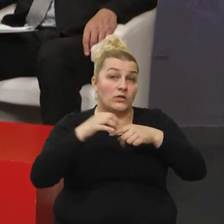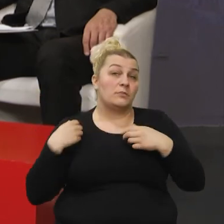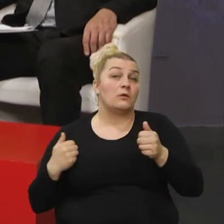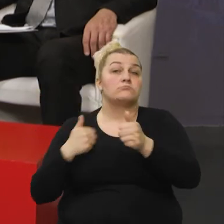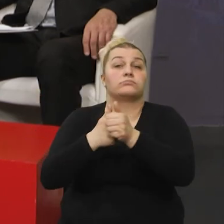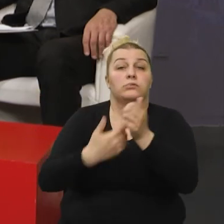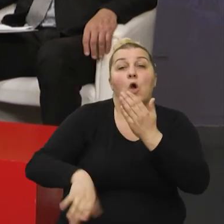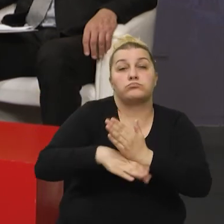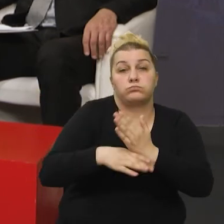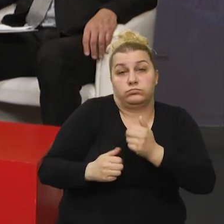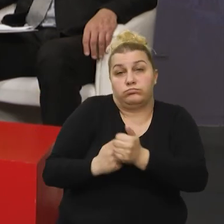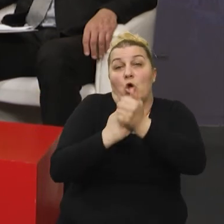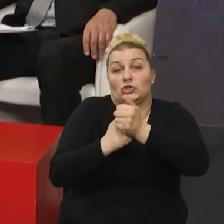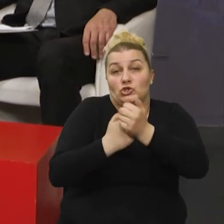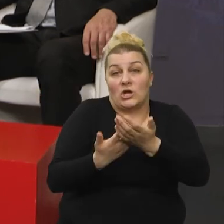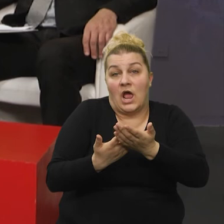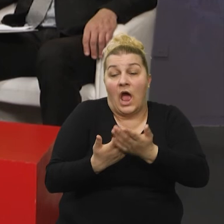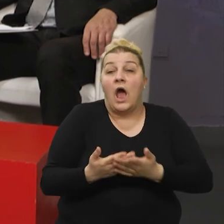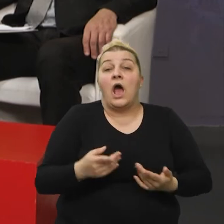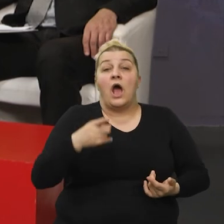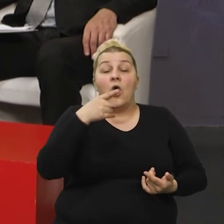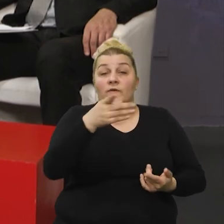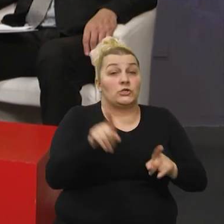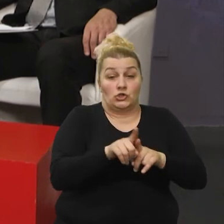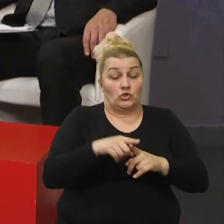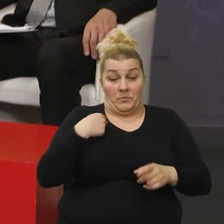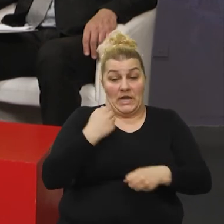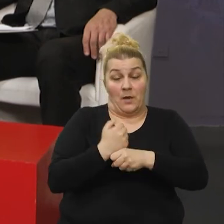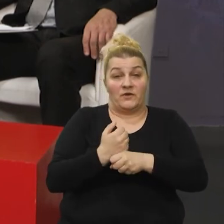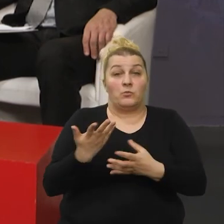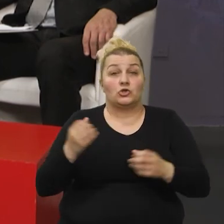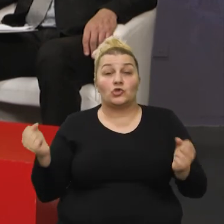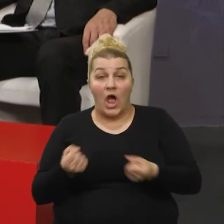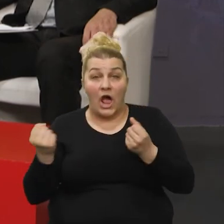uz njega. I tako da, te akcije koje mi vodimo na razini grada,